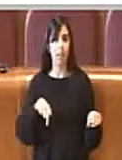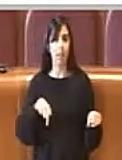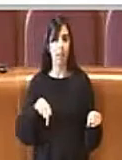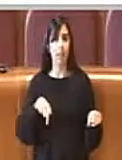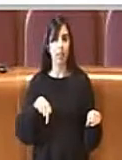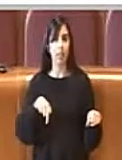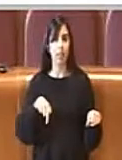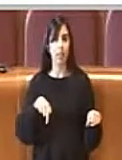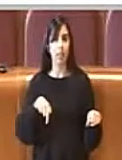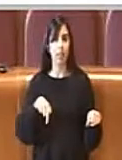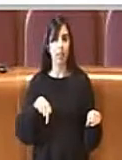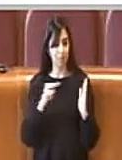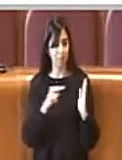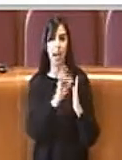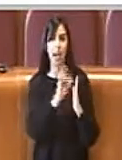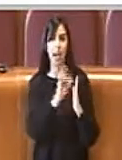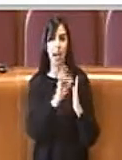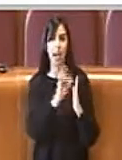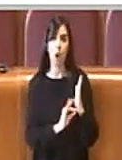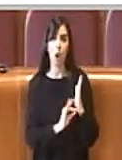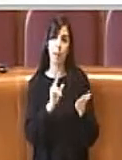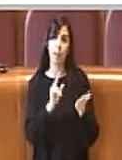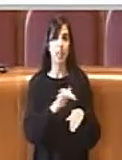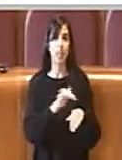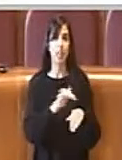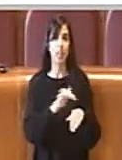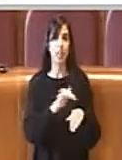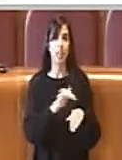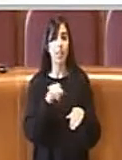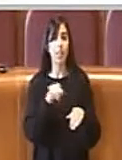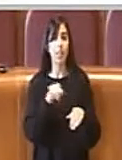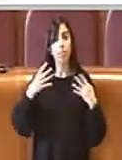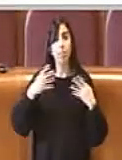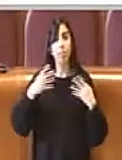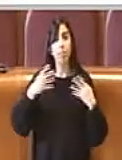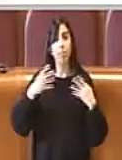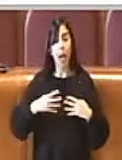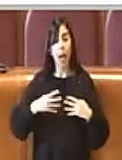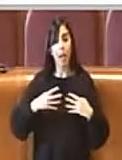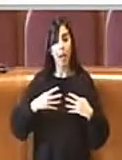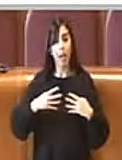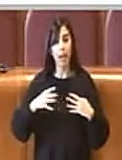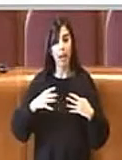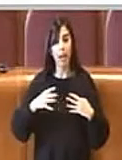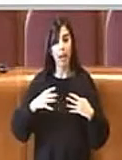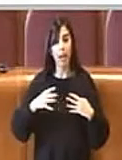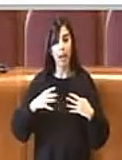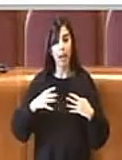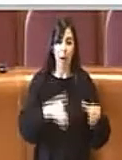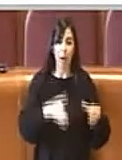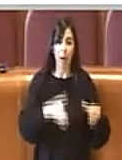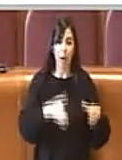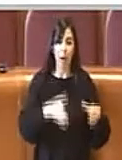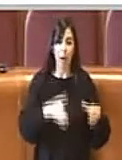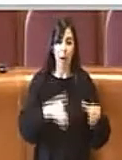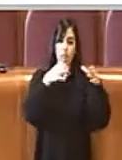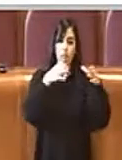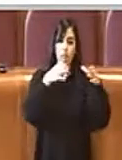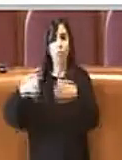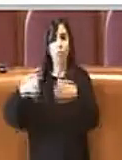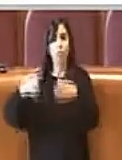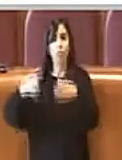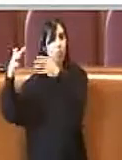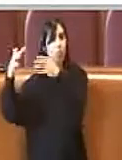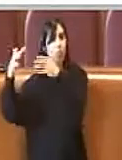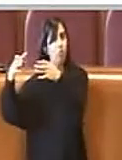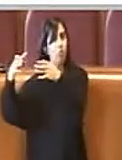del regolamento ufficio e servizi un po' in silos verticali e quindi con dei compartimenti